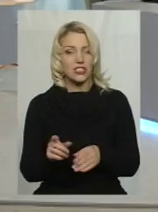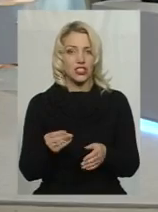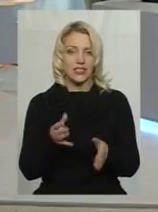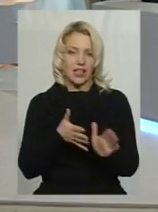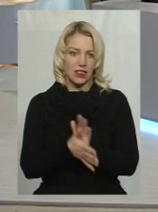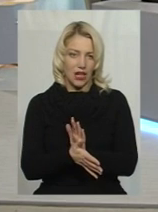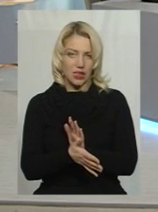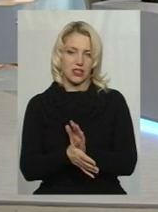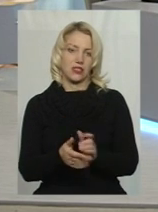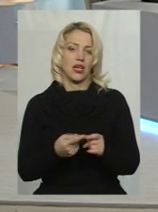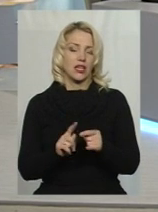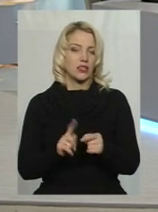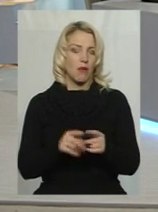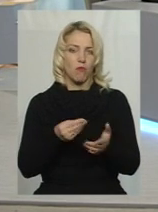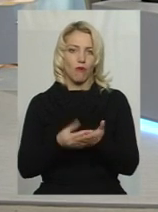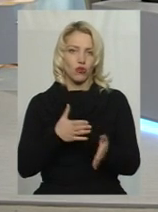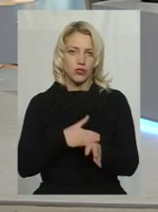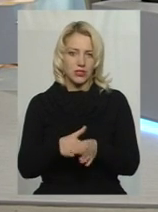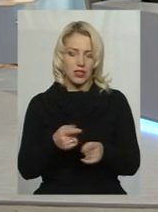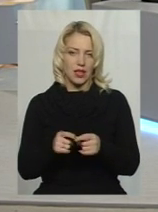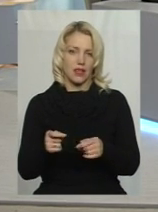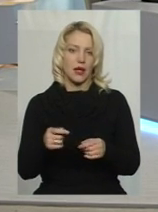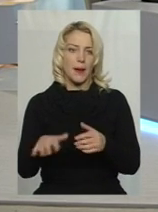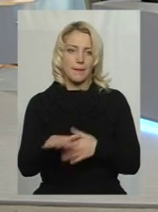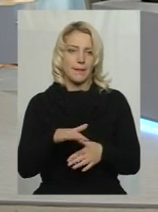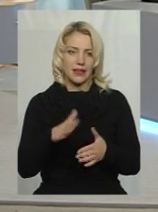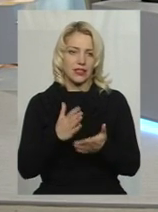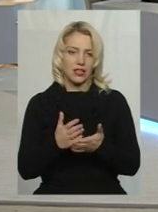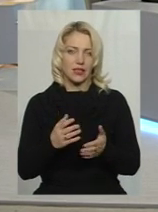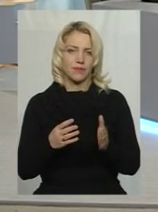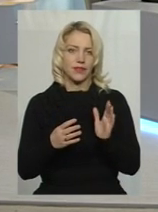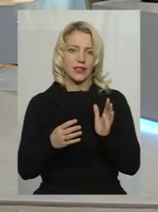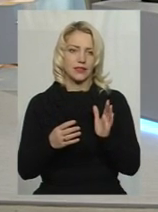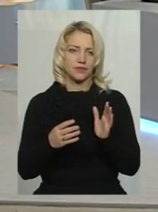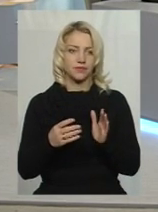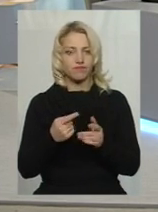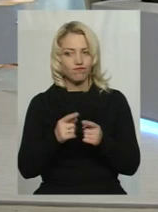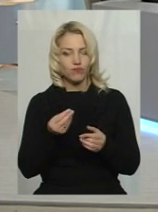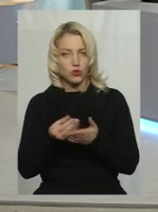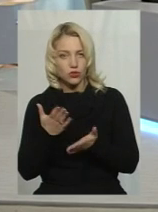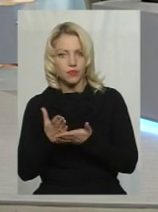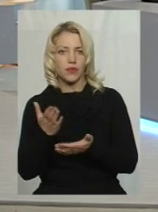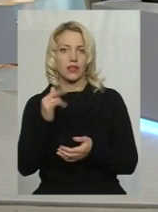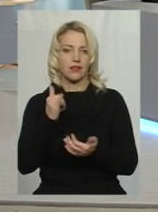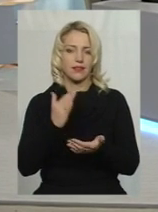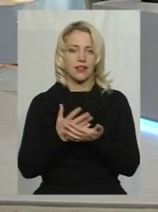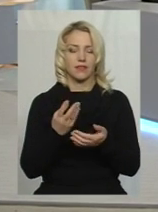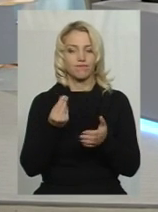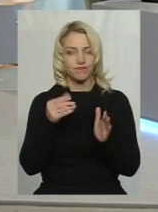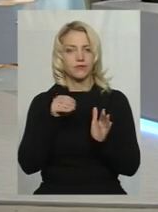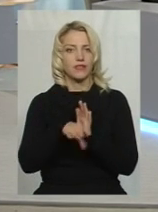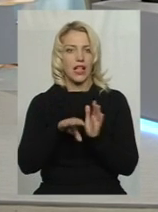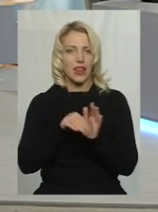повноцінний майданчик коштує близько 5 мільйонів гривень. Тобто тут є трошечки такі вкладення